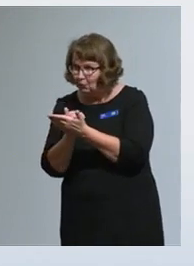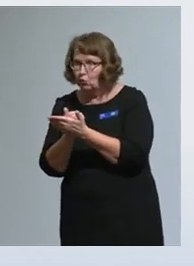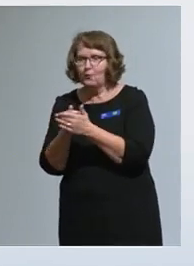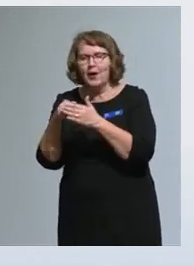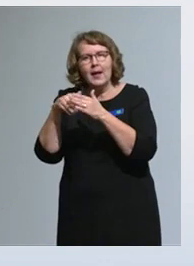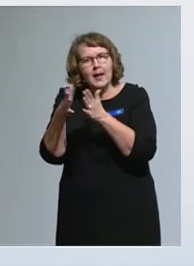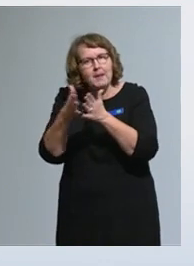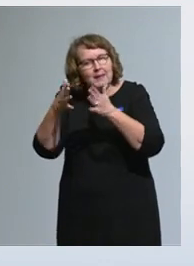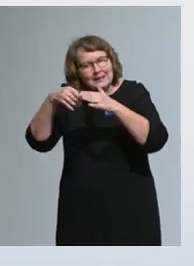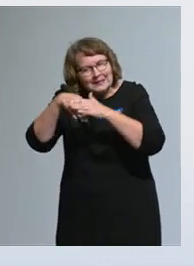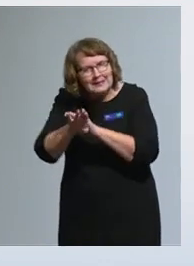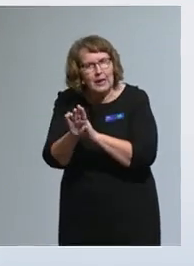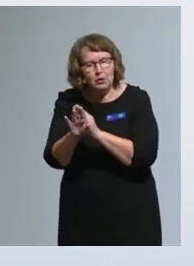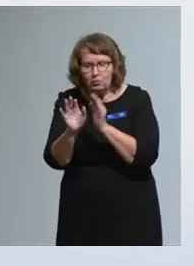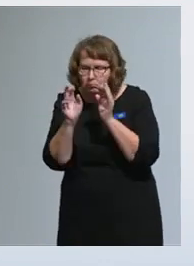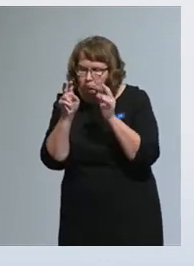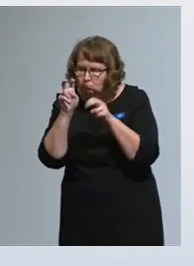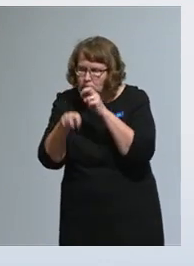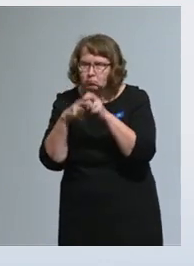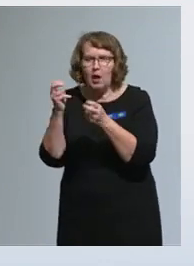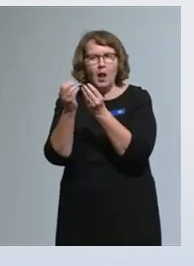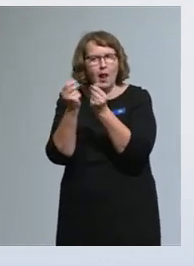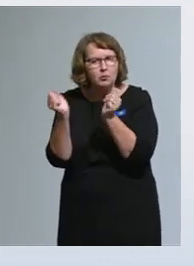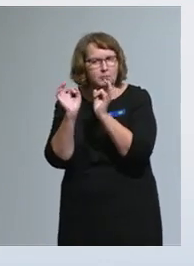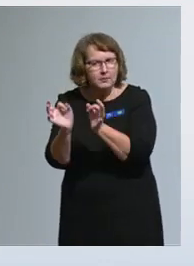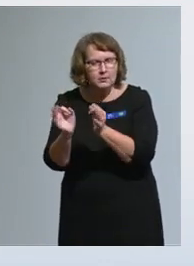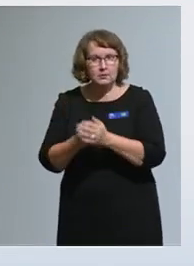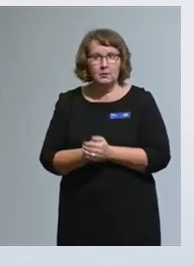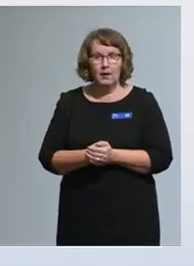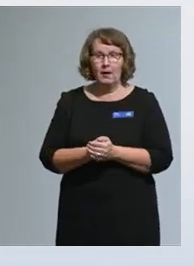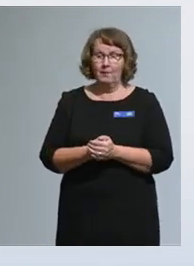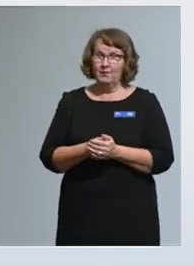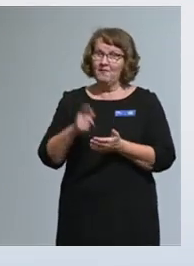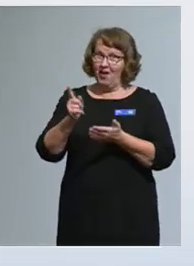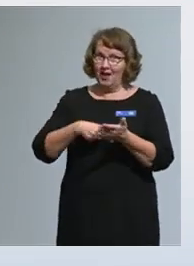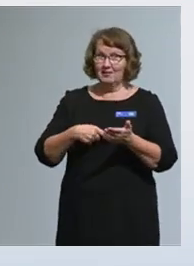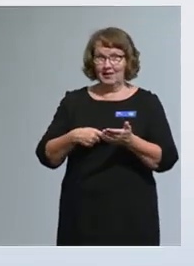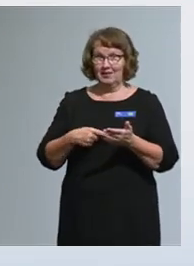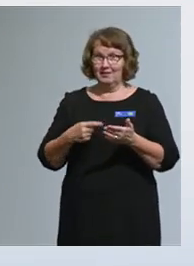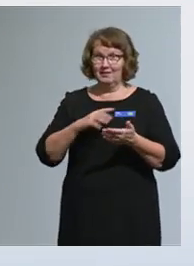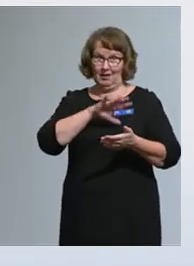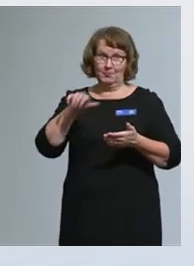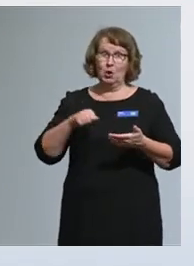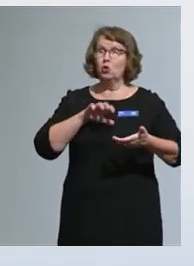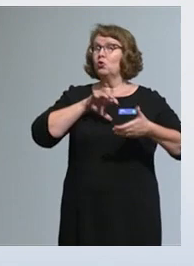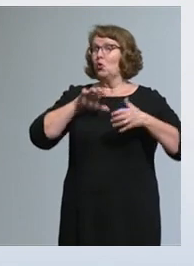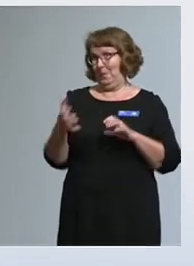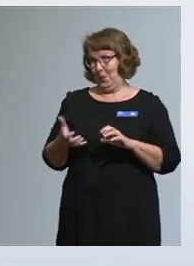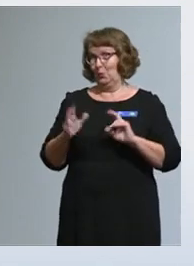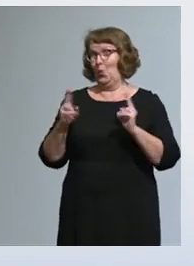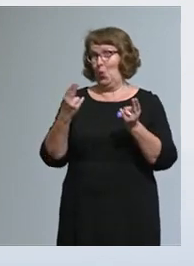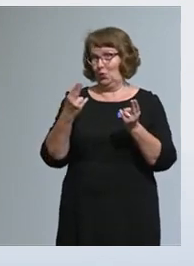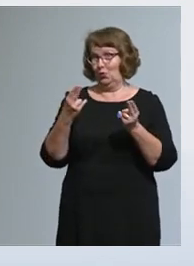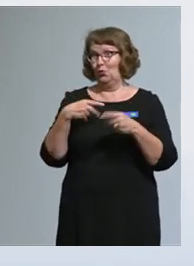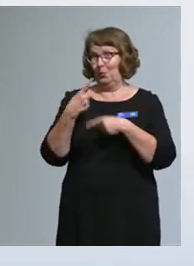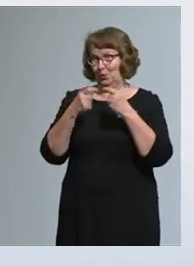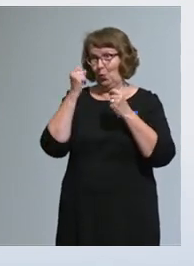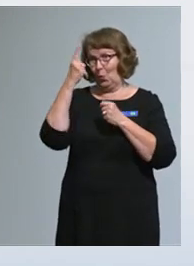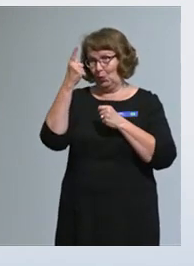Toimintamalli edellyttää myöntäjiltä ja hakijoilta sopeutumista uuteen toimintakulttuuriin ja mahdollistaa työn uudelleen organisointia.